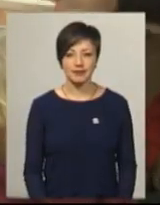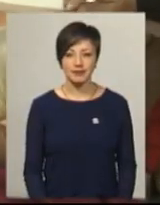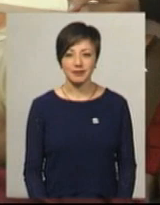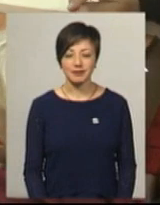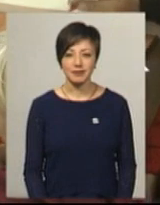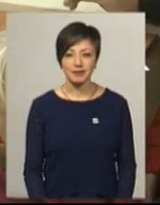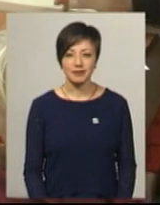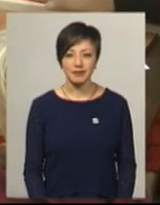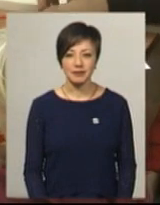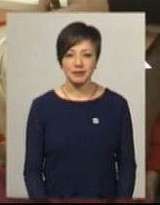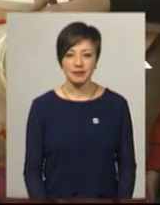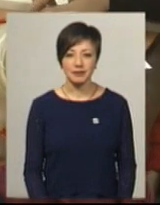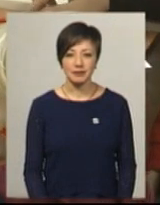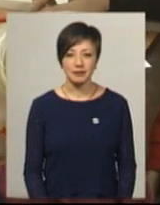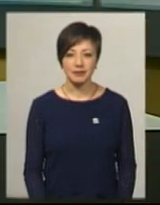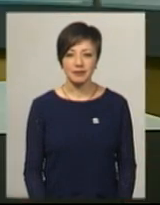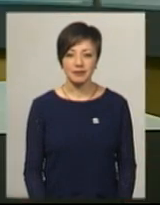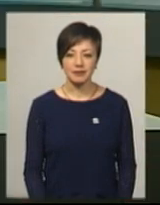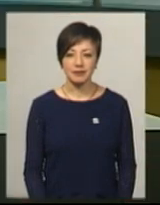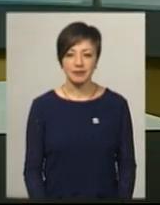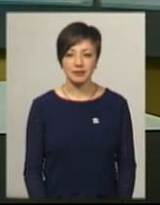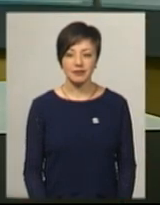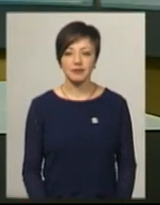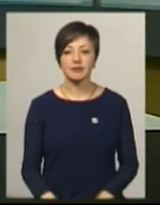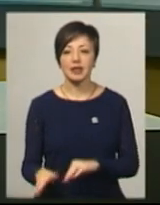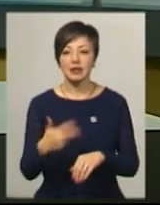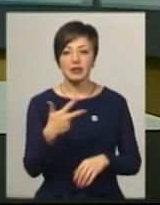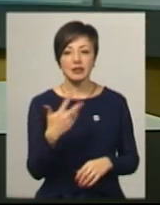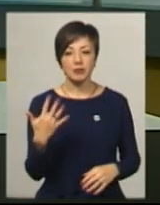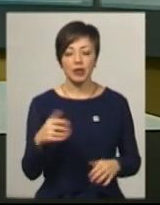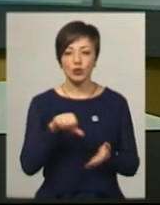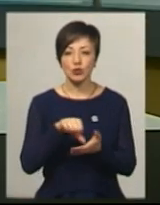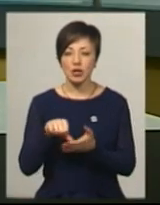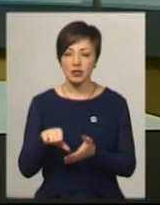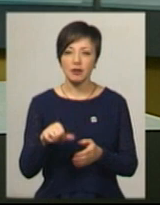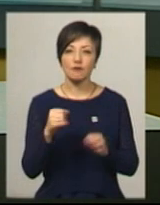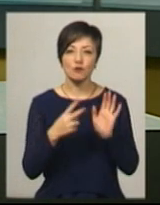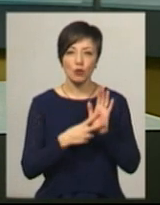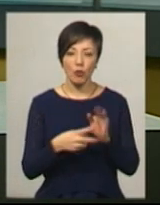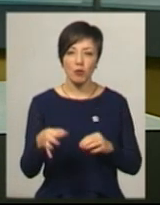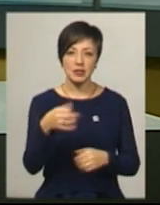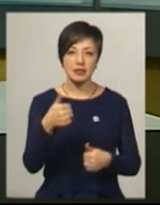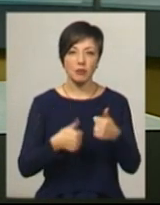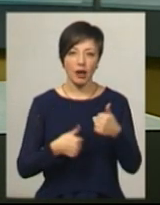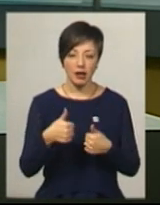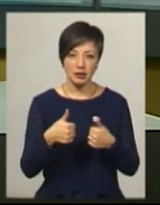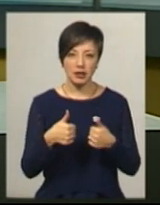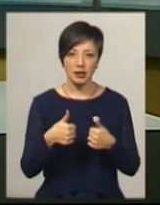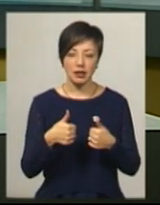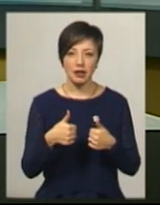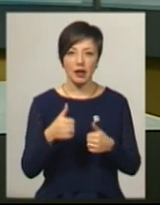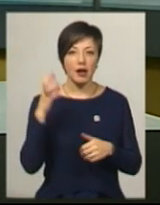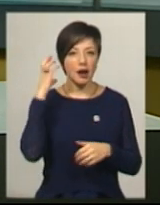Новини на Суспільному. Хмельницький. 35 учасників взяли участь у сьомих обласних змаганнях з